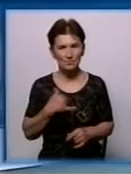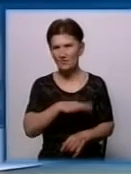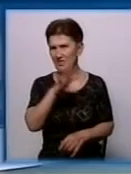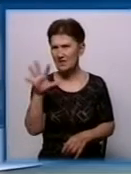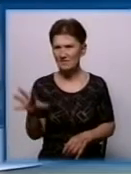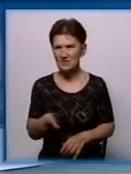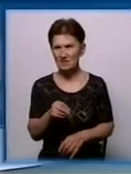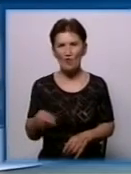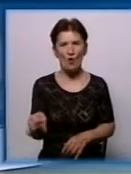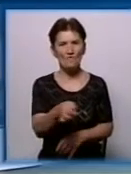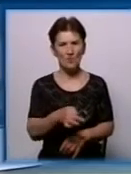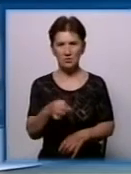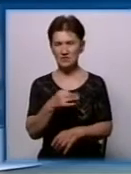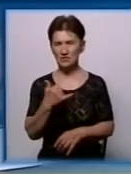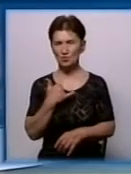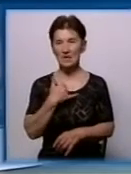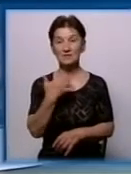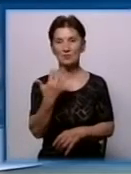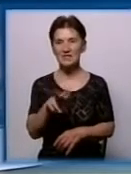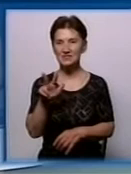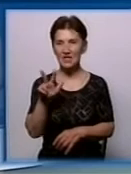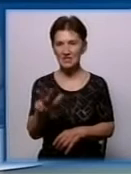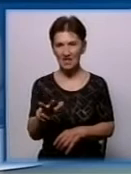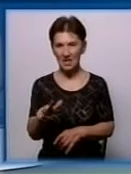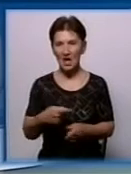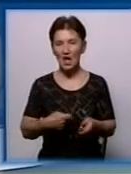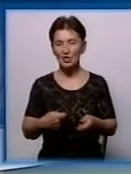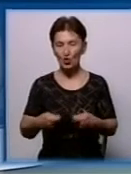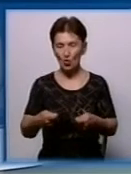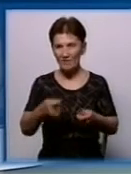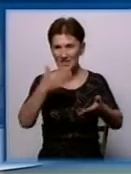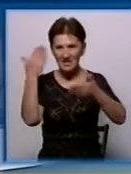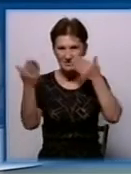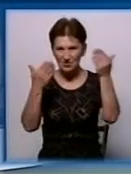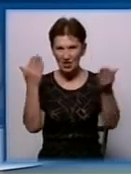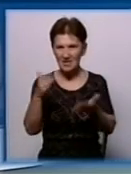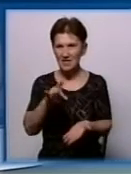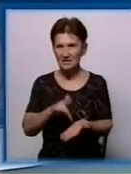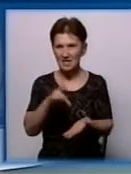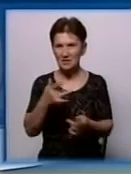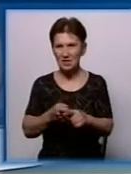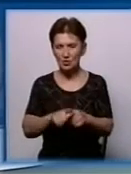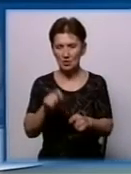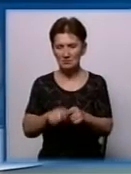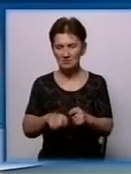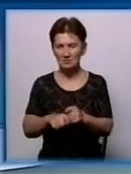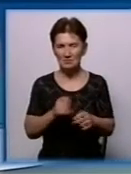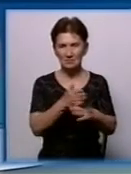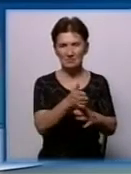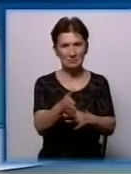торгово-розважальних центри, які підлягали під цю перевірку. З них